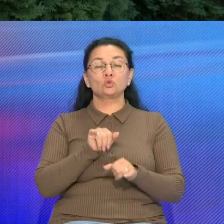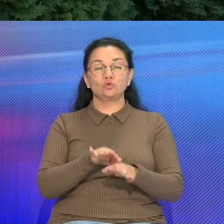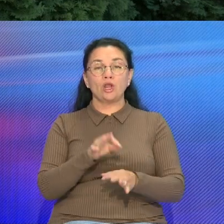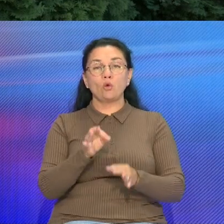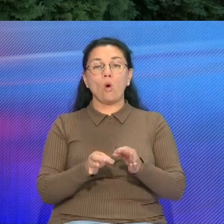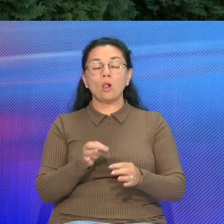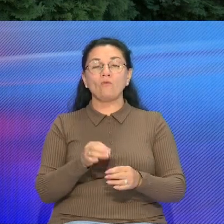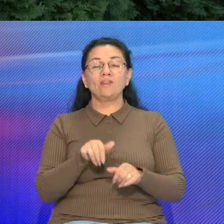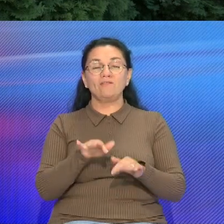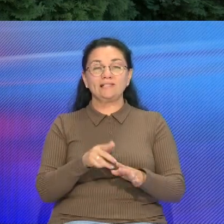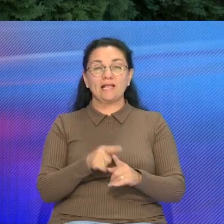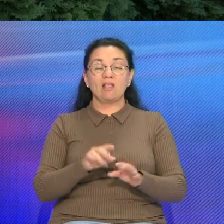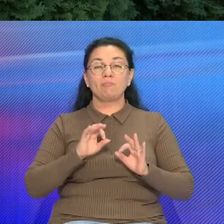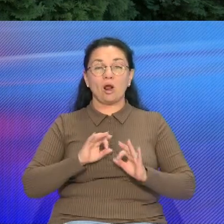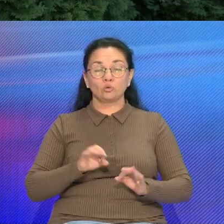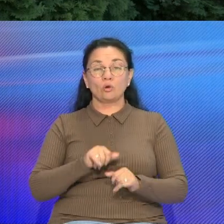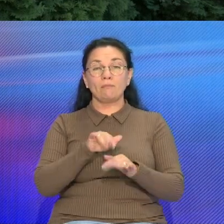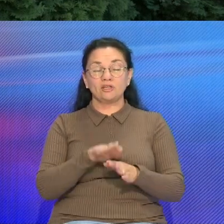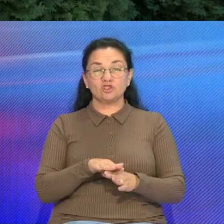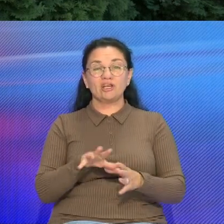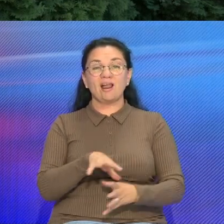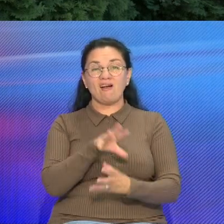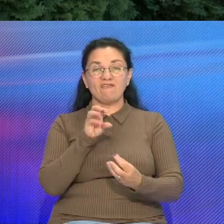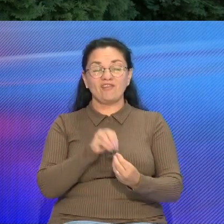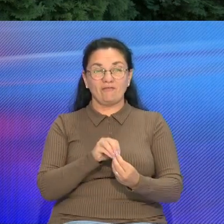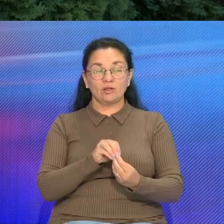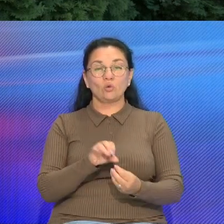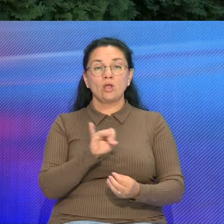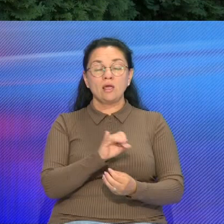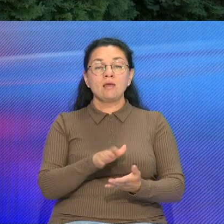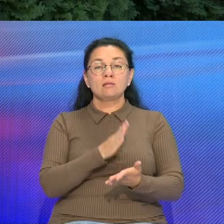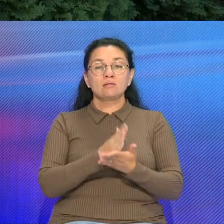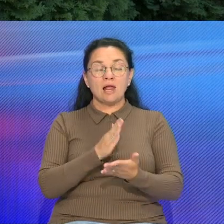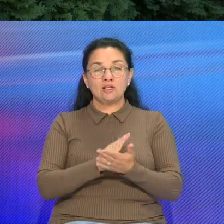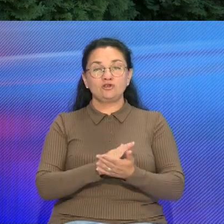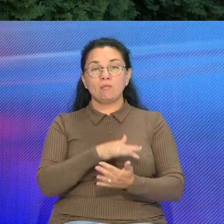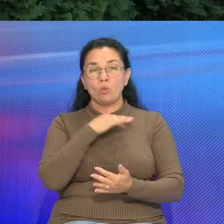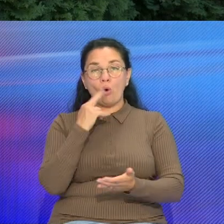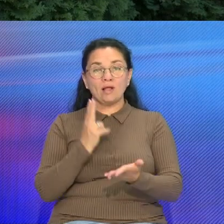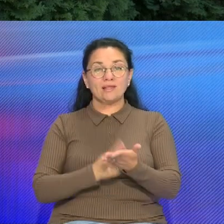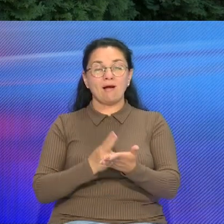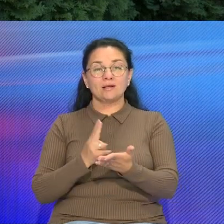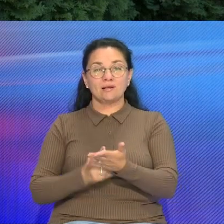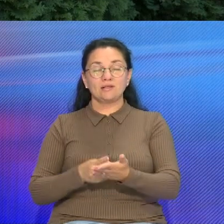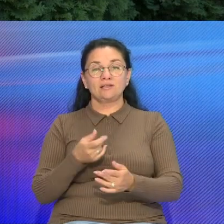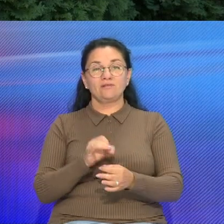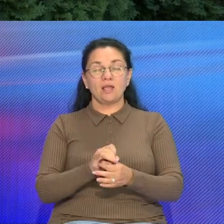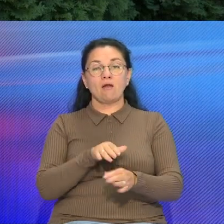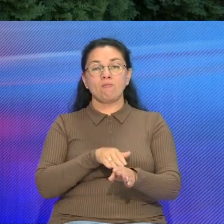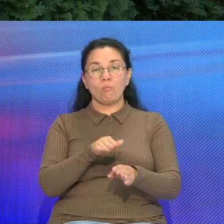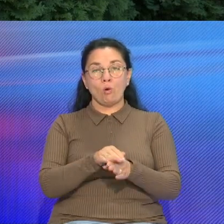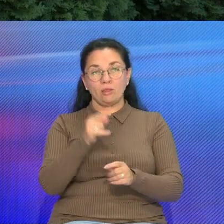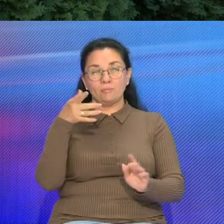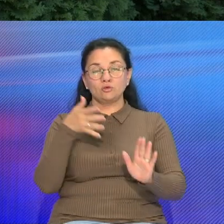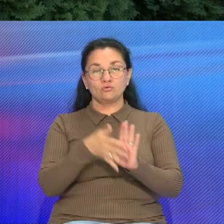транспортной прокуратуре пришли к выводу Об обоснованности обвинения, наличии достаточных доказательств В полном и объективном исследовании обстоятельств